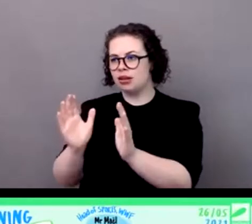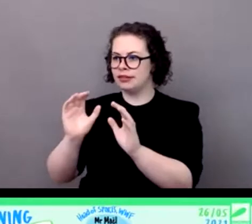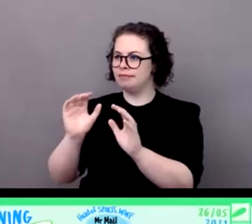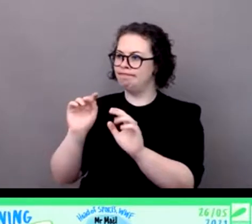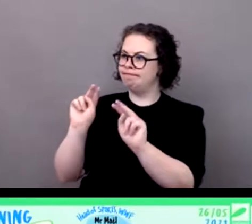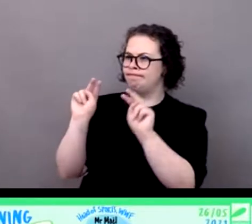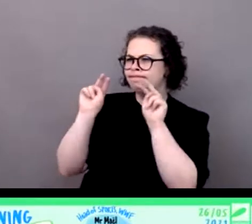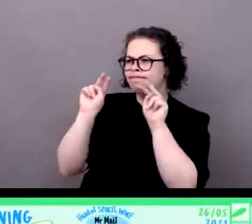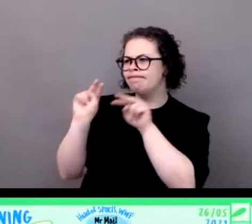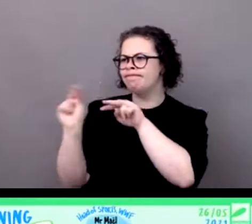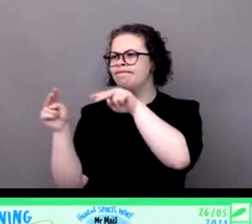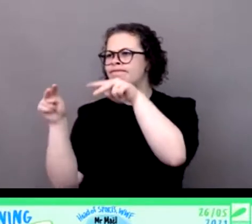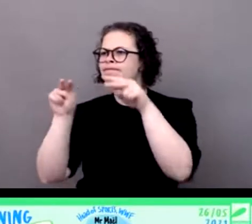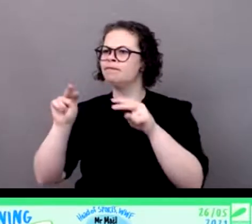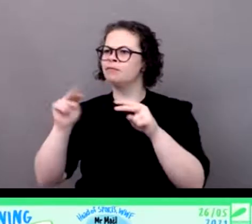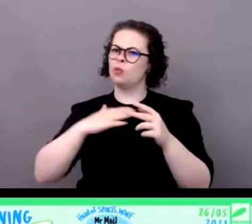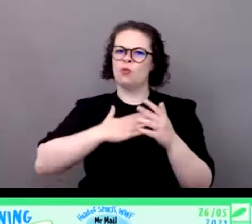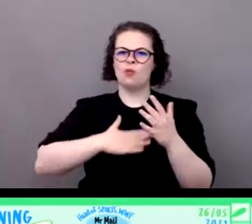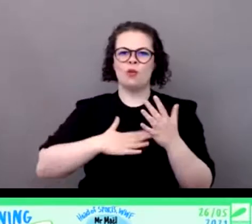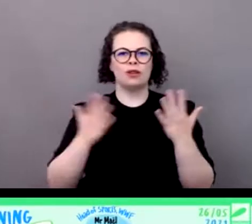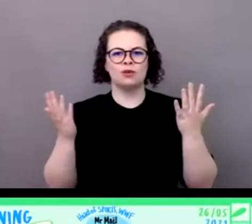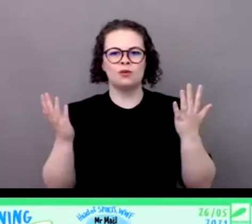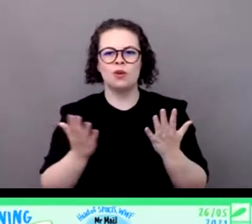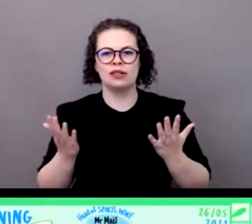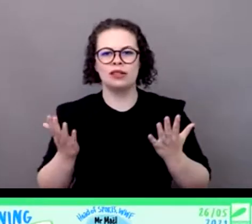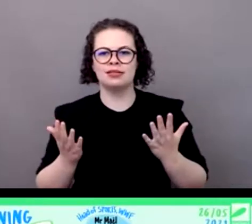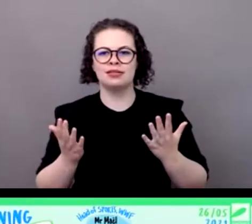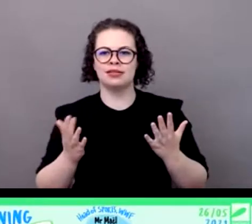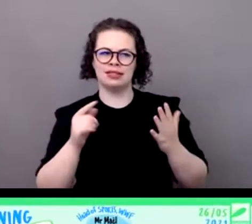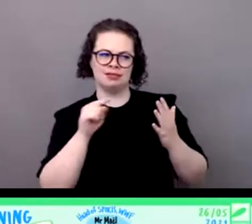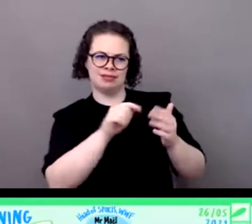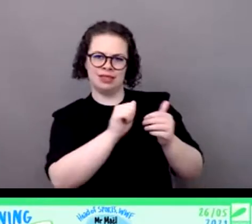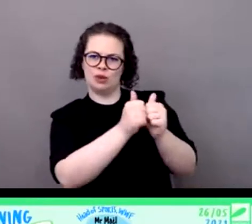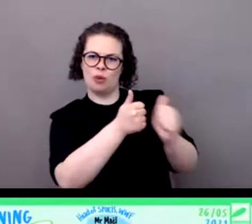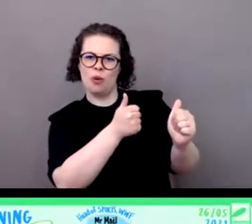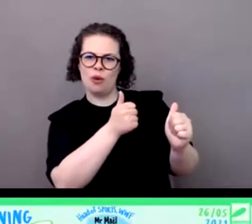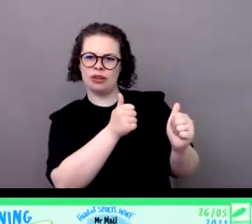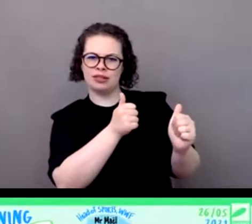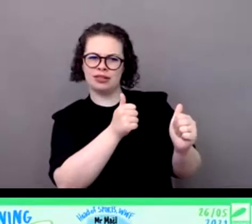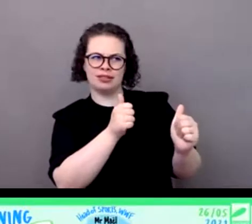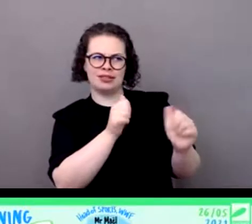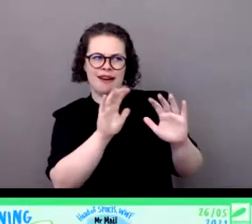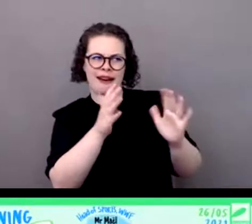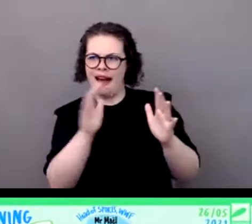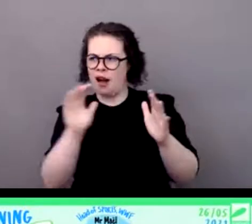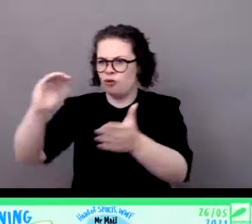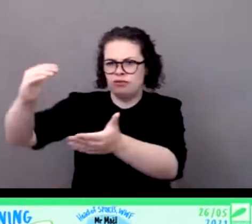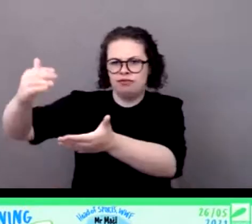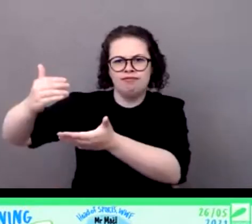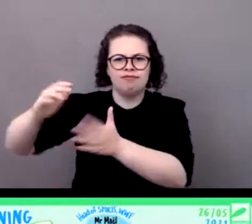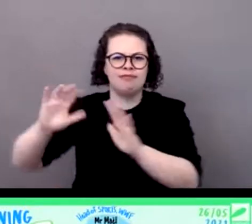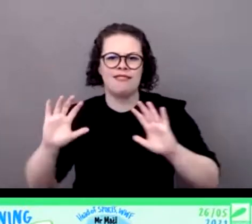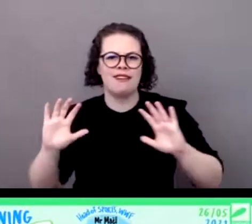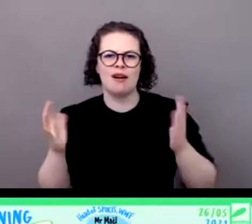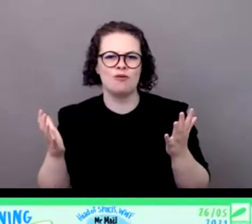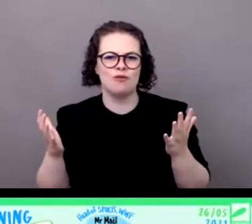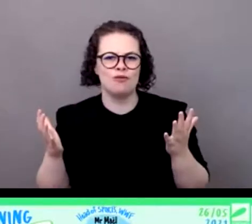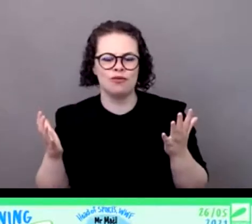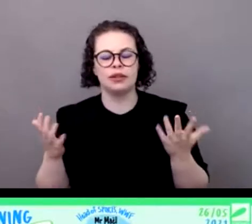discipline son événement sportif c'est à dire que réduire son empreinte sur un événement